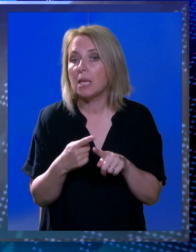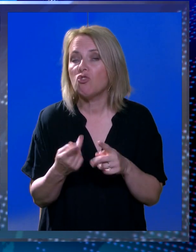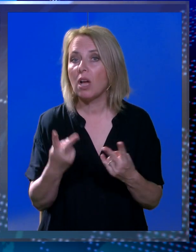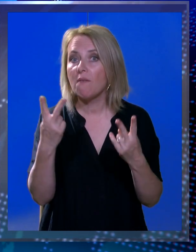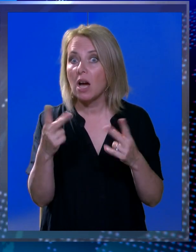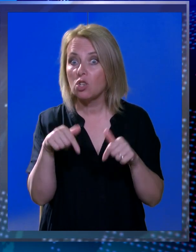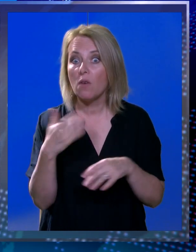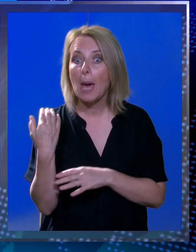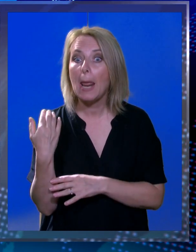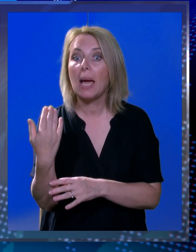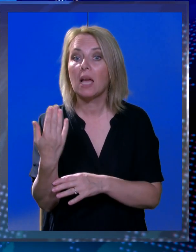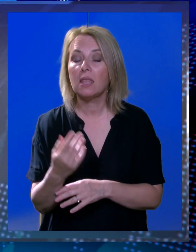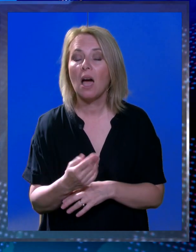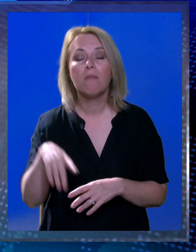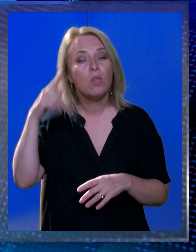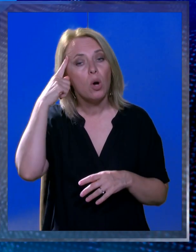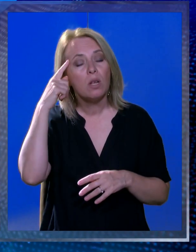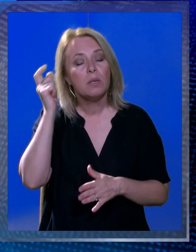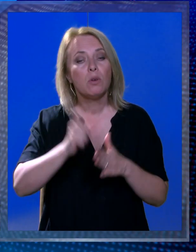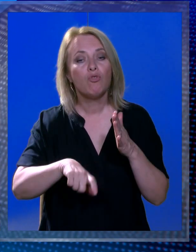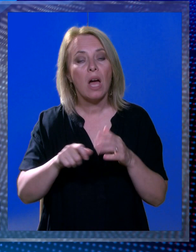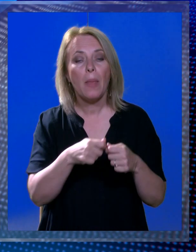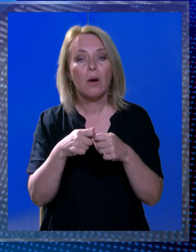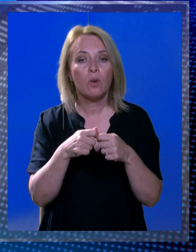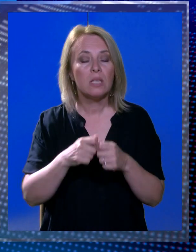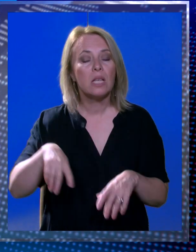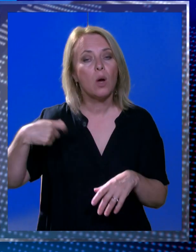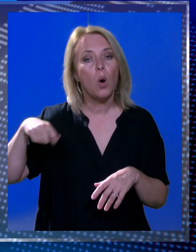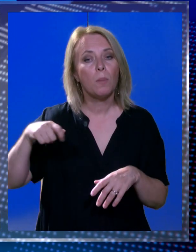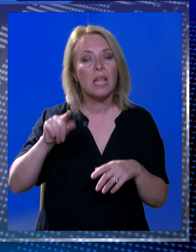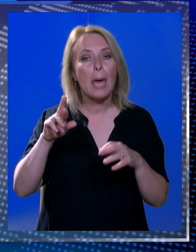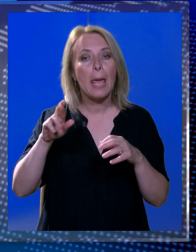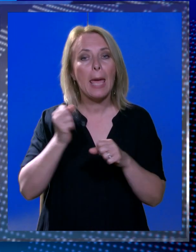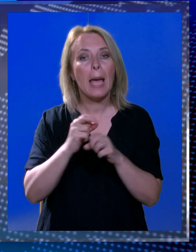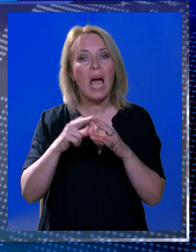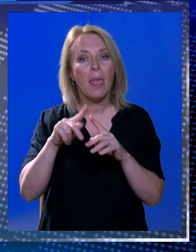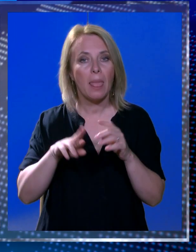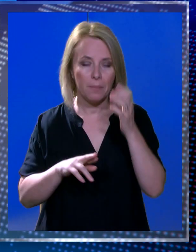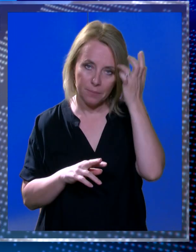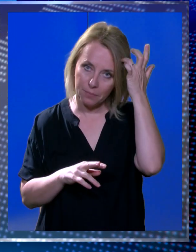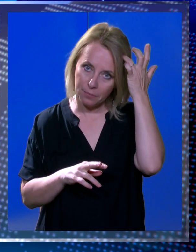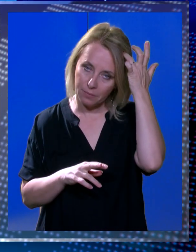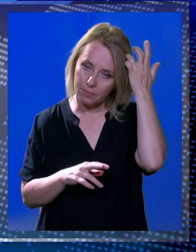i zbog čega je važna ova regata doznali smo od čana organizacijskog odbora regate.